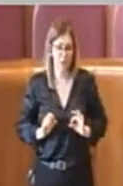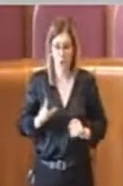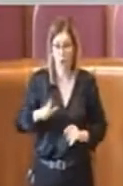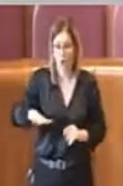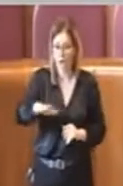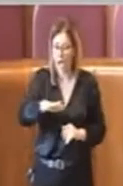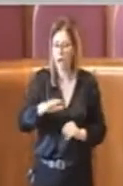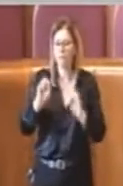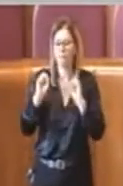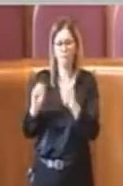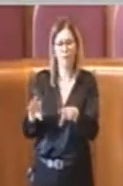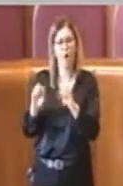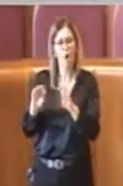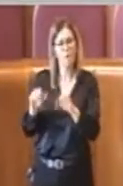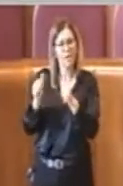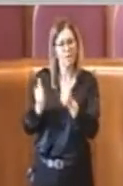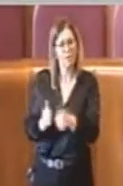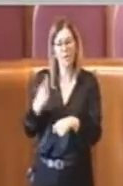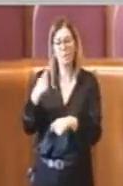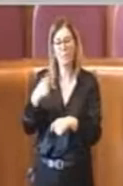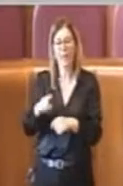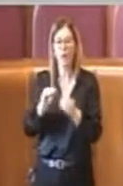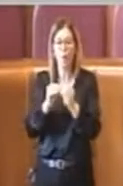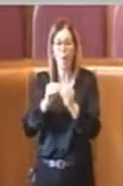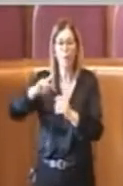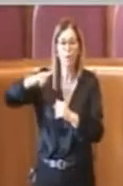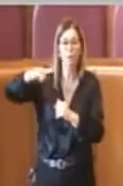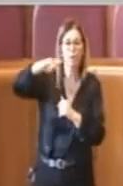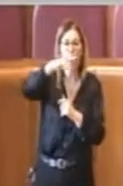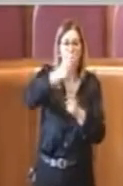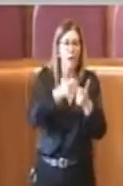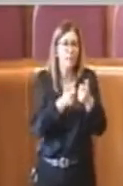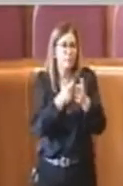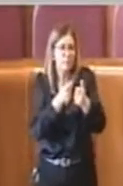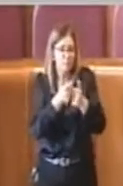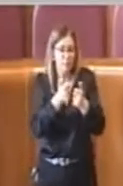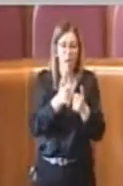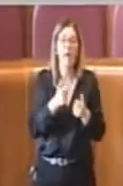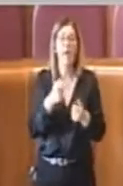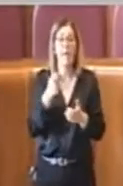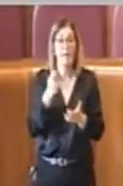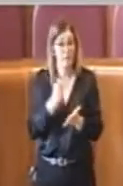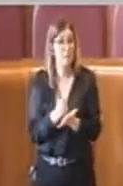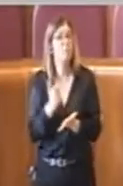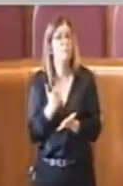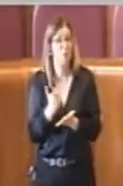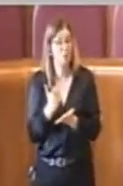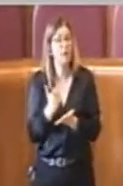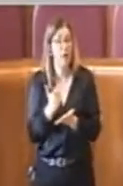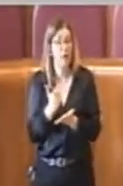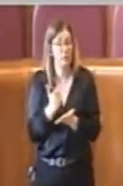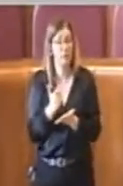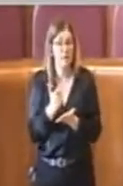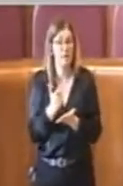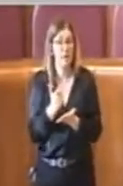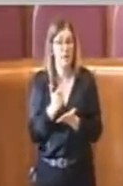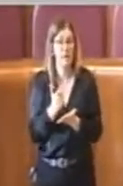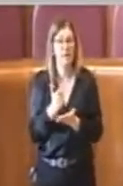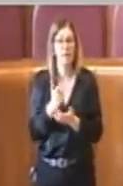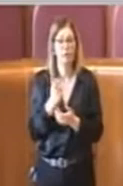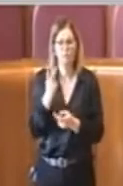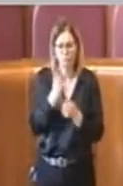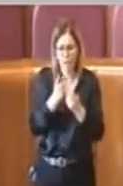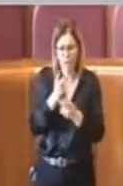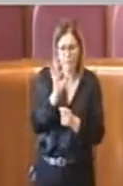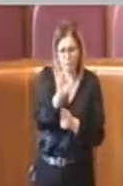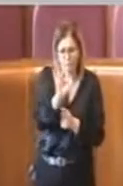per la guida dei droni. Crediamo che questa cosa sia assolutamente importante, che vengano individuati questi agenti tra